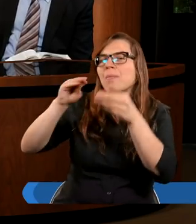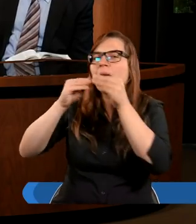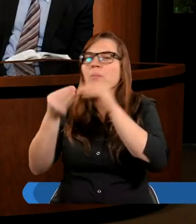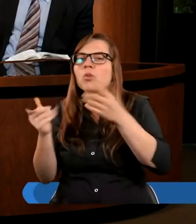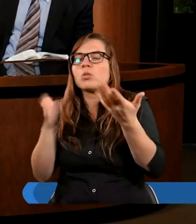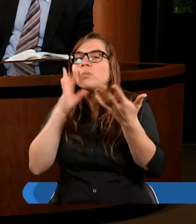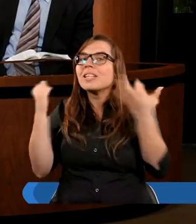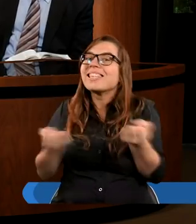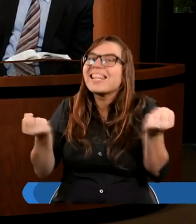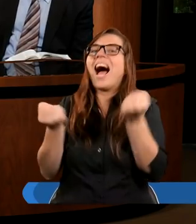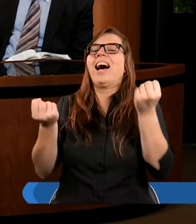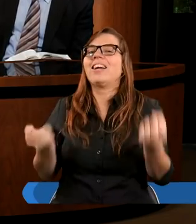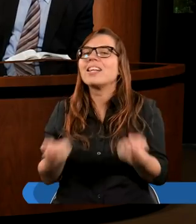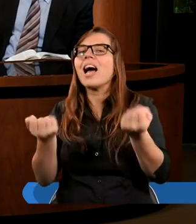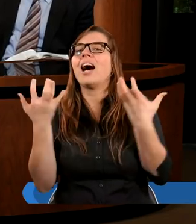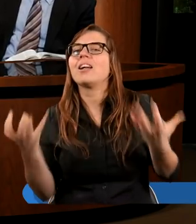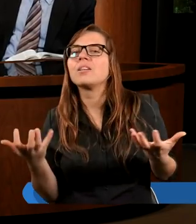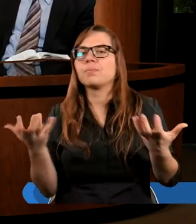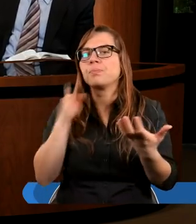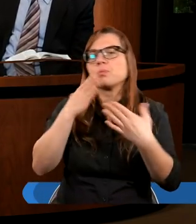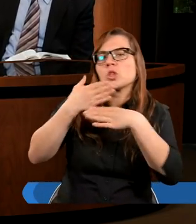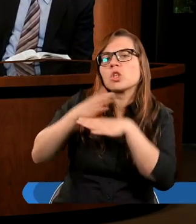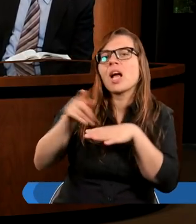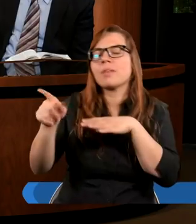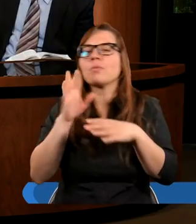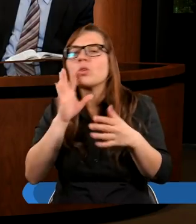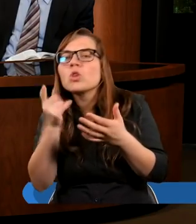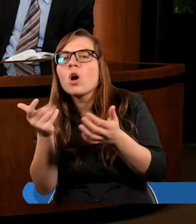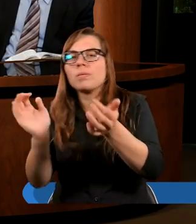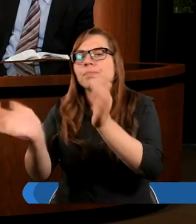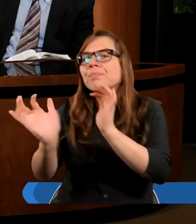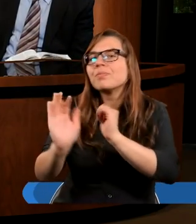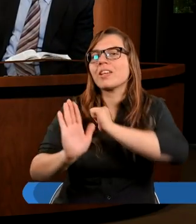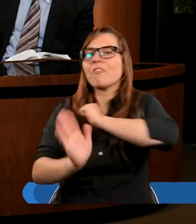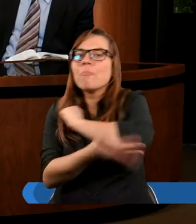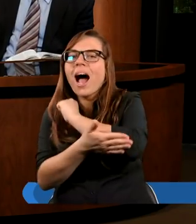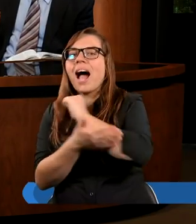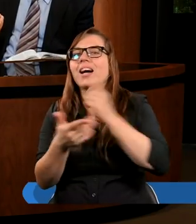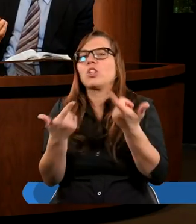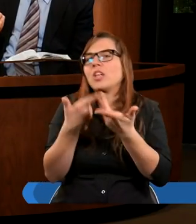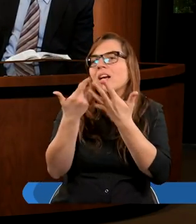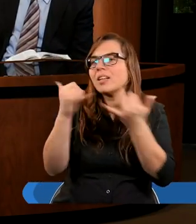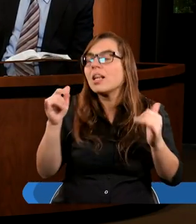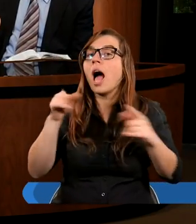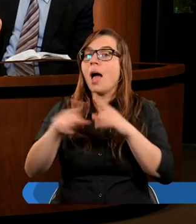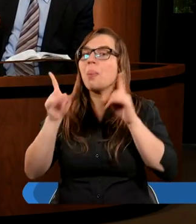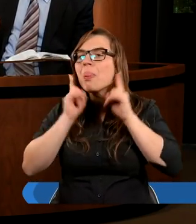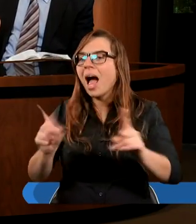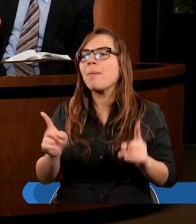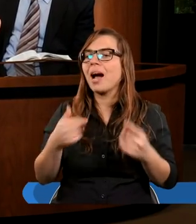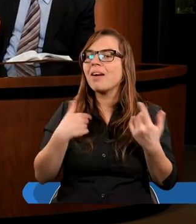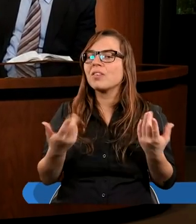się starał dzielić się z Nim właśnie to z osobą poczucie, ale będę się starał naprawdę